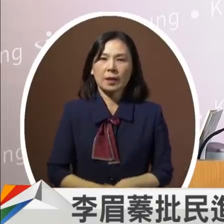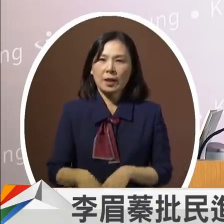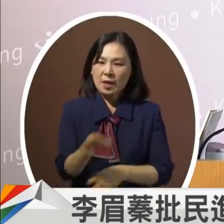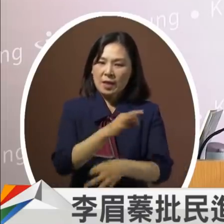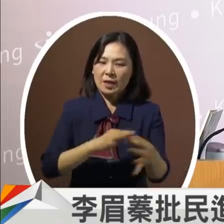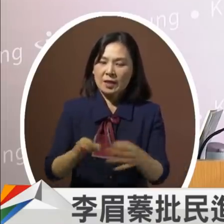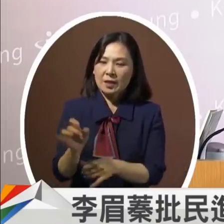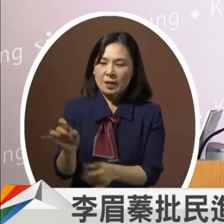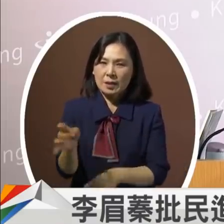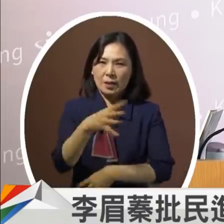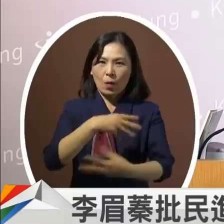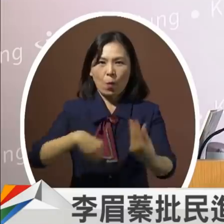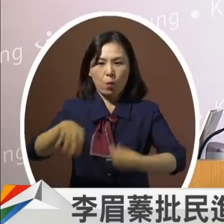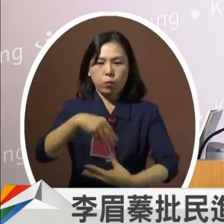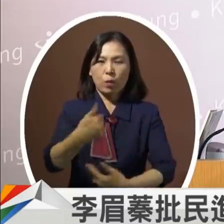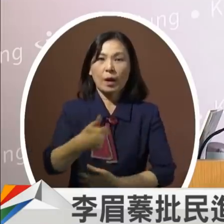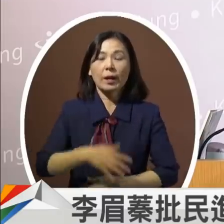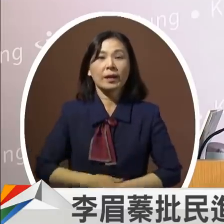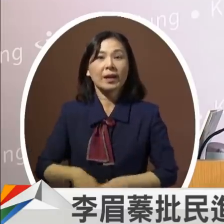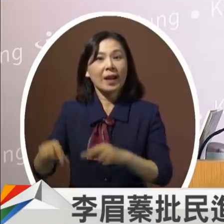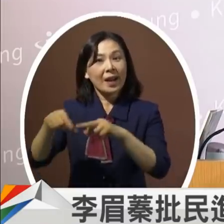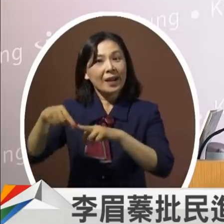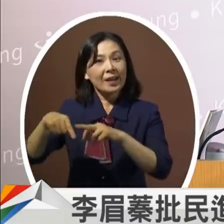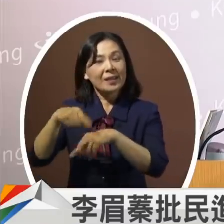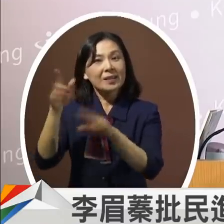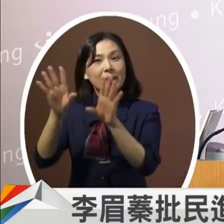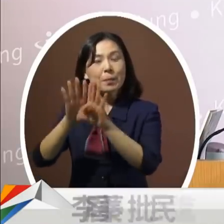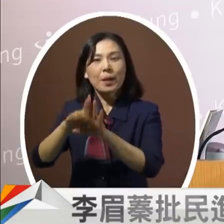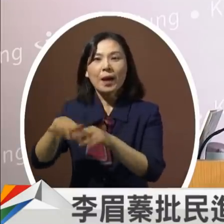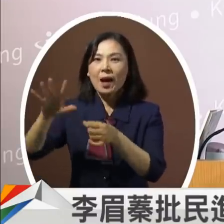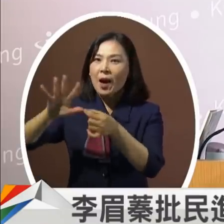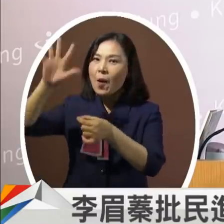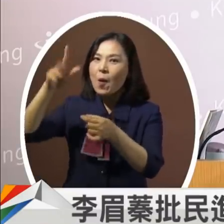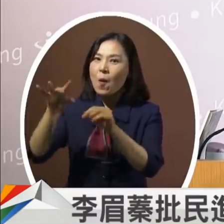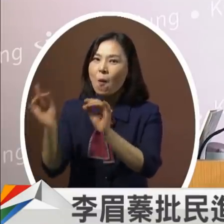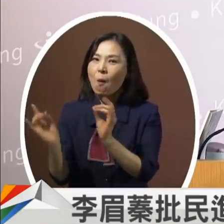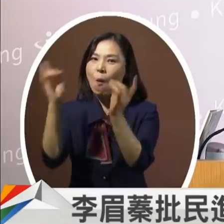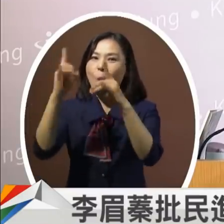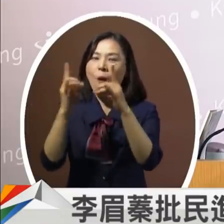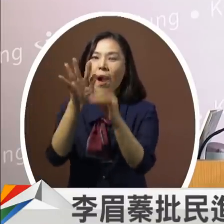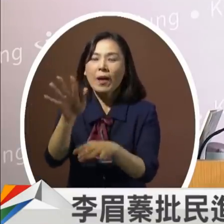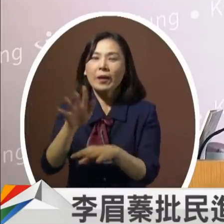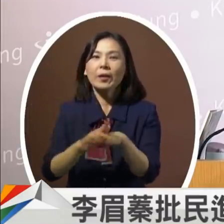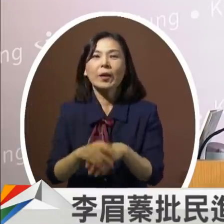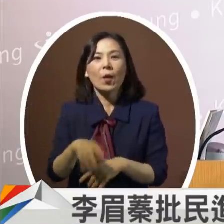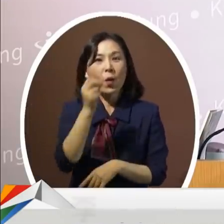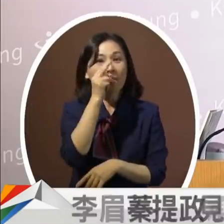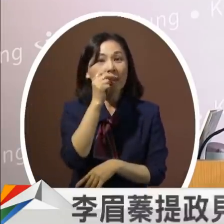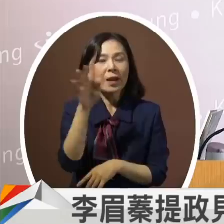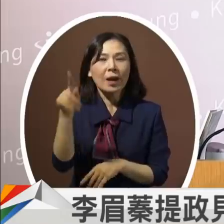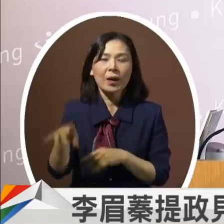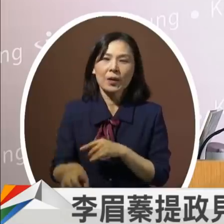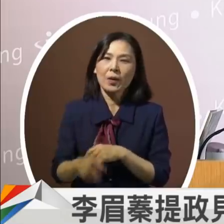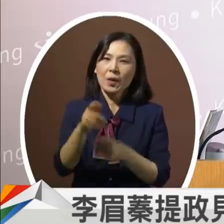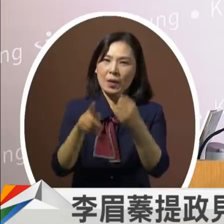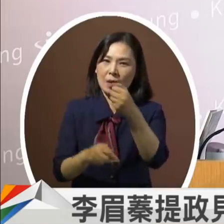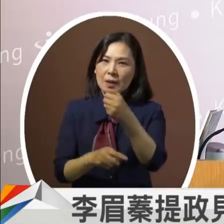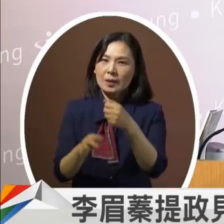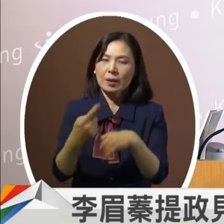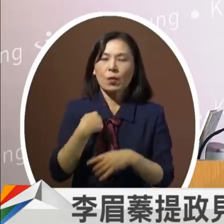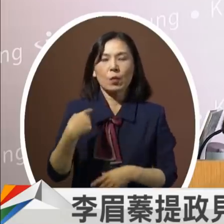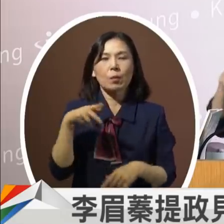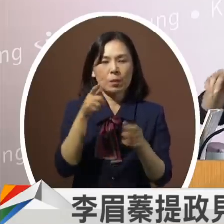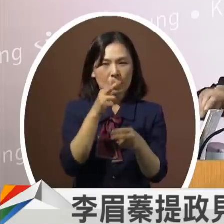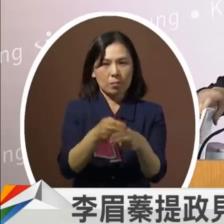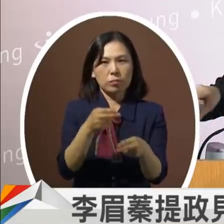大家都知道金门有高粱宜兰有隔马南相信我们高雄一定也可以把酒庄酒香做